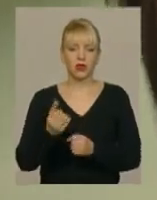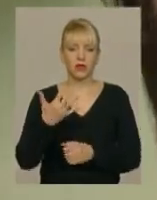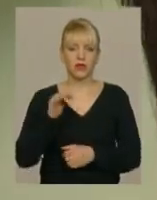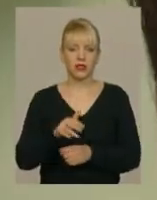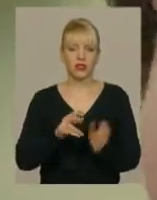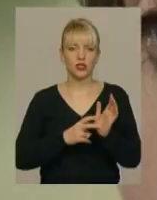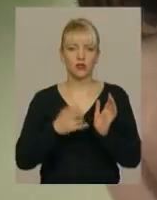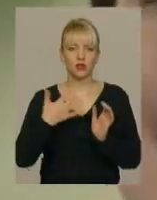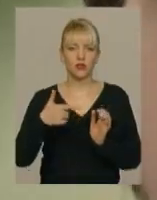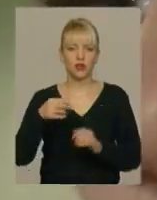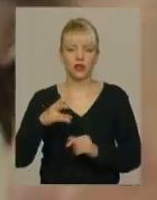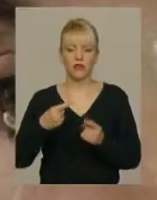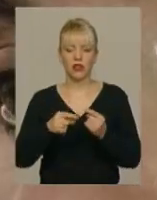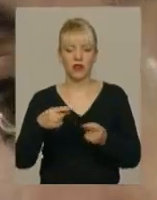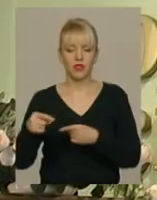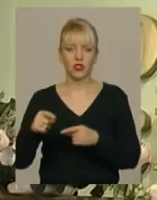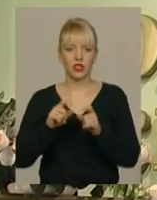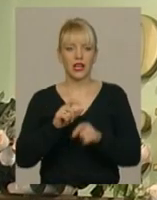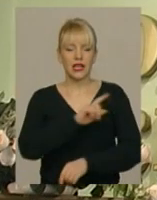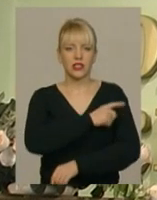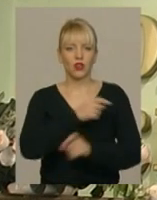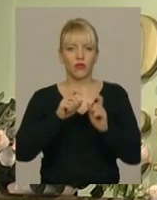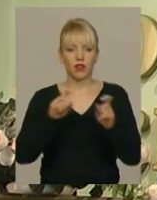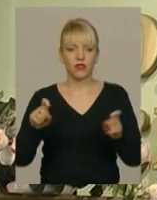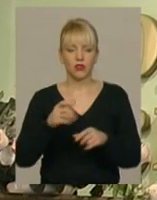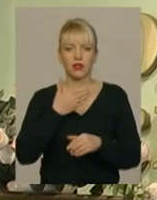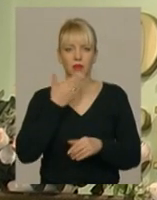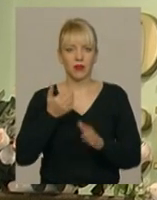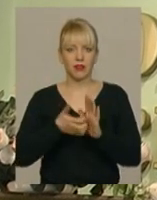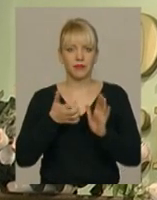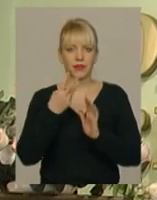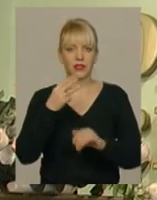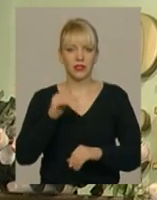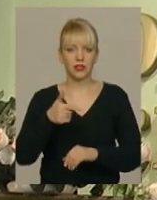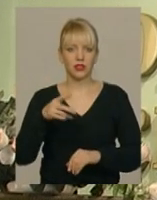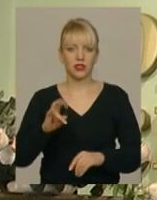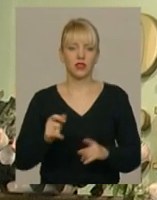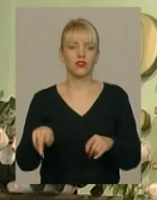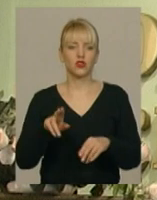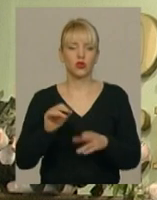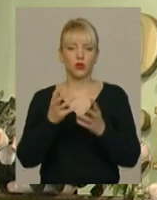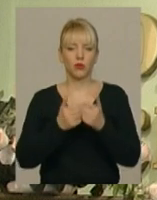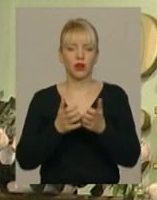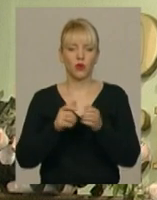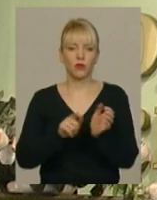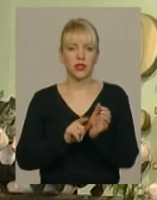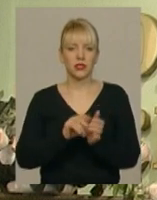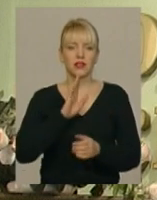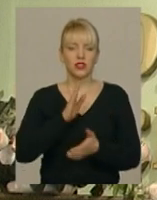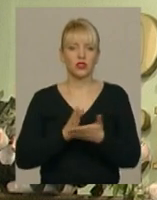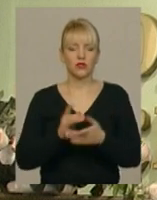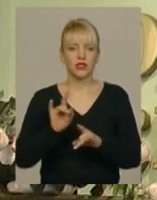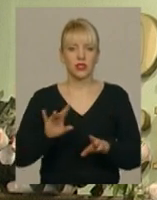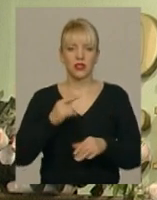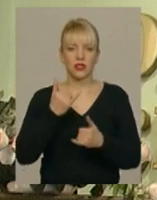гривень. У інших силових відомствах ця виплата не досягає 3 000 гривень. Що ж до перерахунку пенсій, то чиновниця зазначила, для